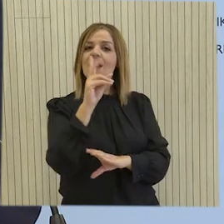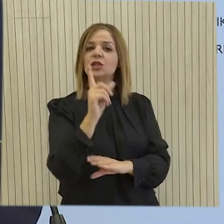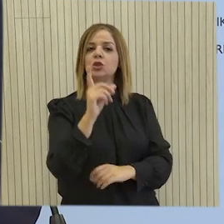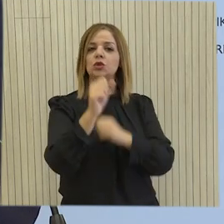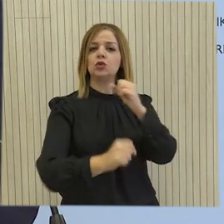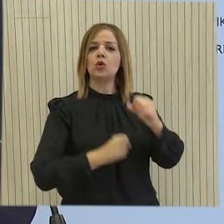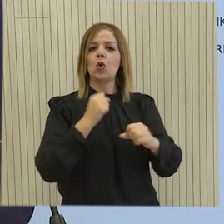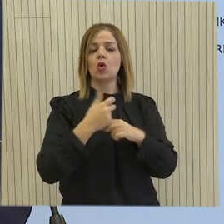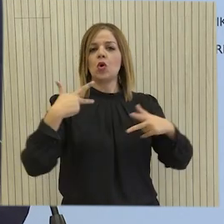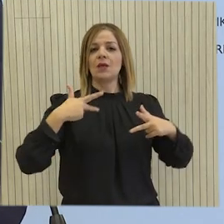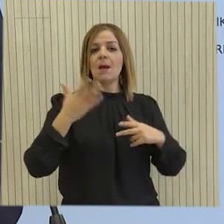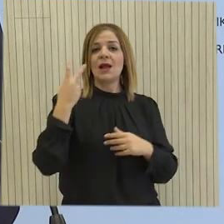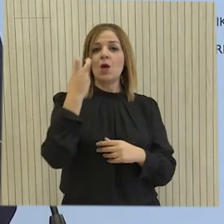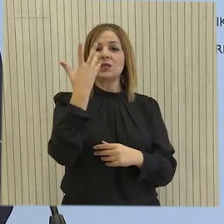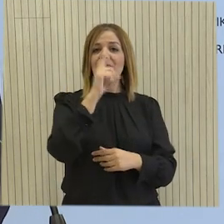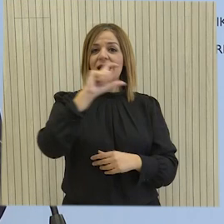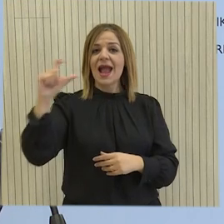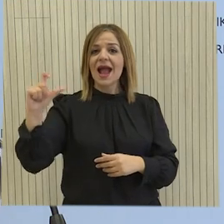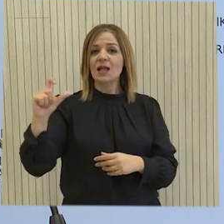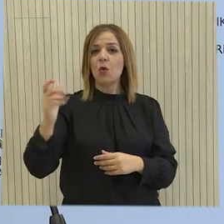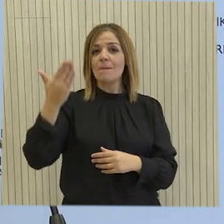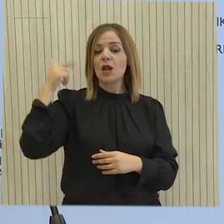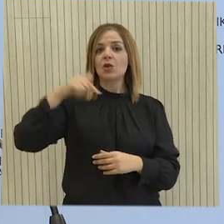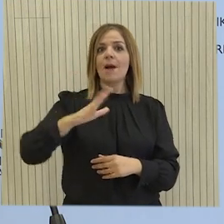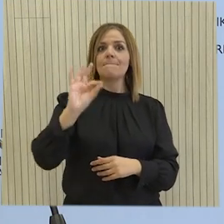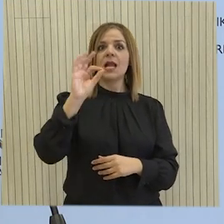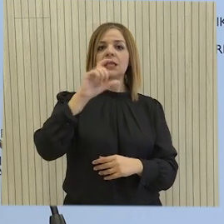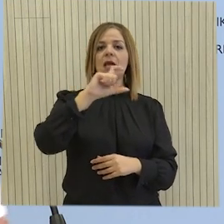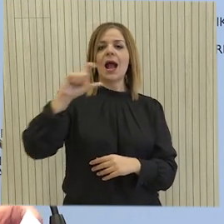ετήσια κρατική πίστοση από 25 εκατομμύρια που ήταν τα προηγούμενα έτη.